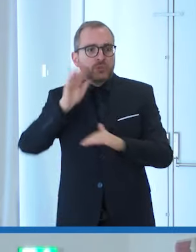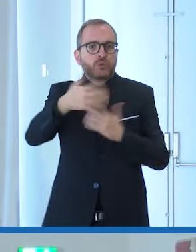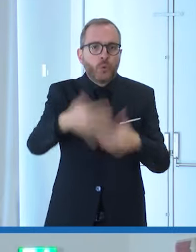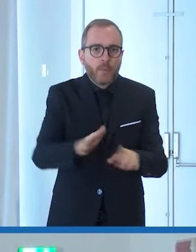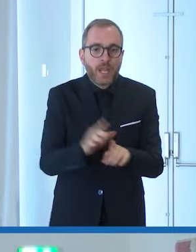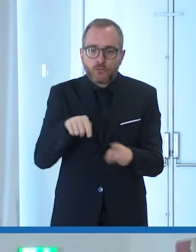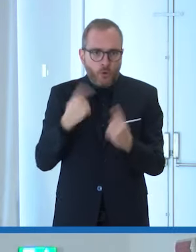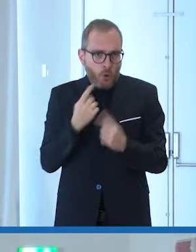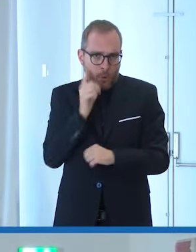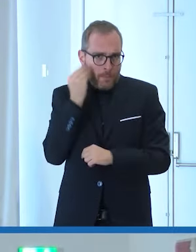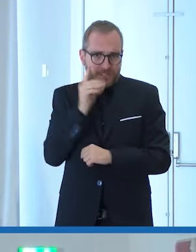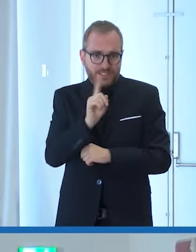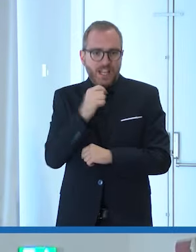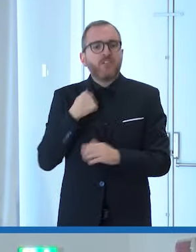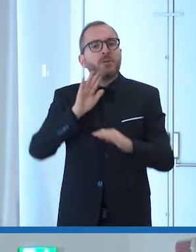ogni aspettativa.